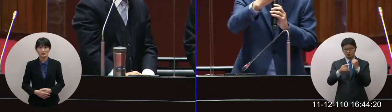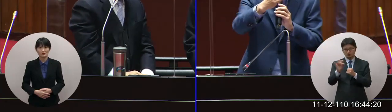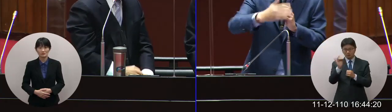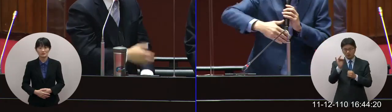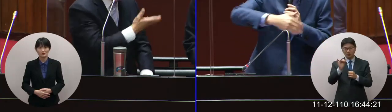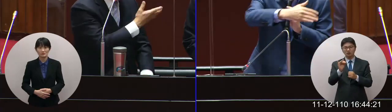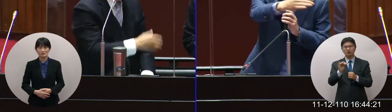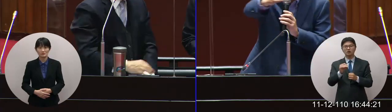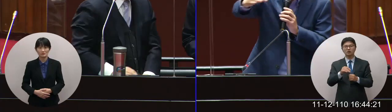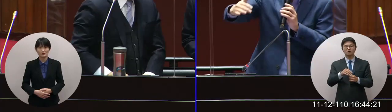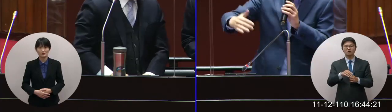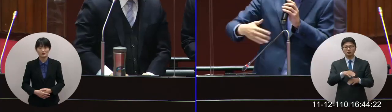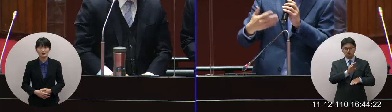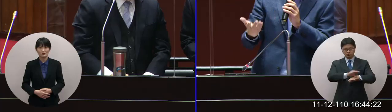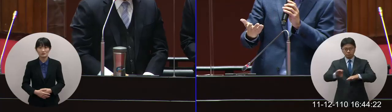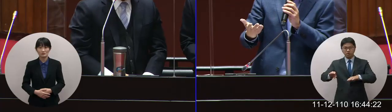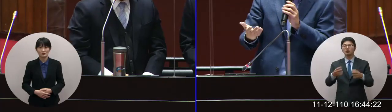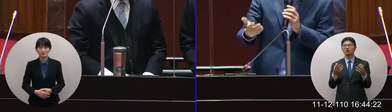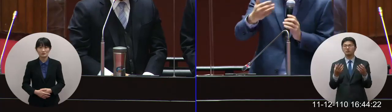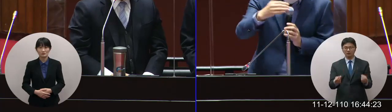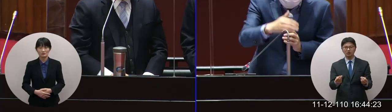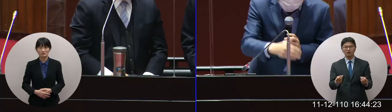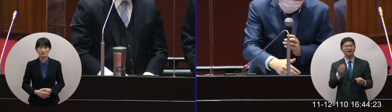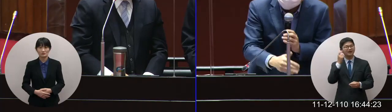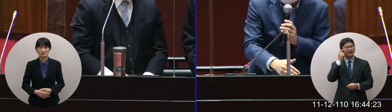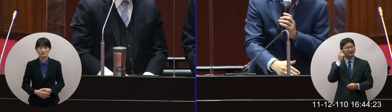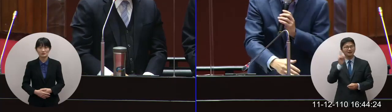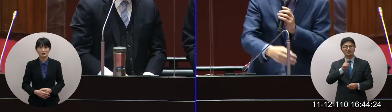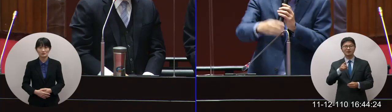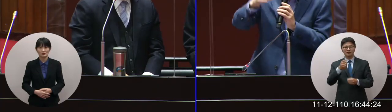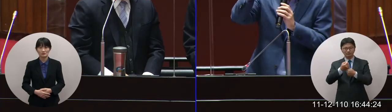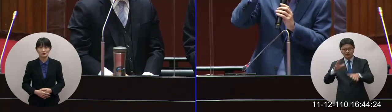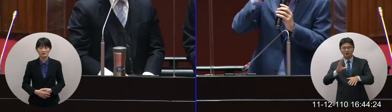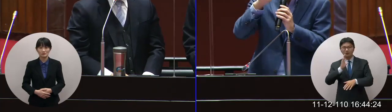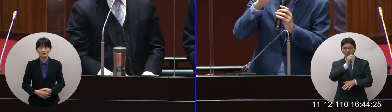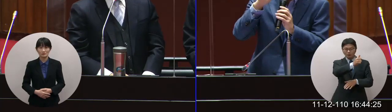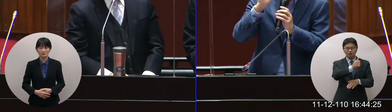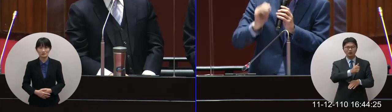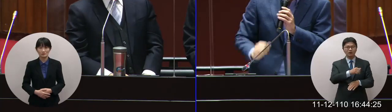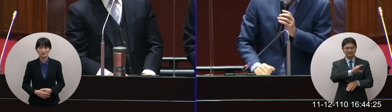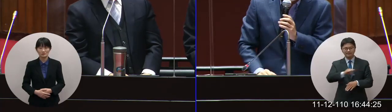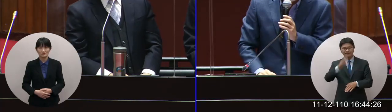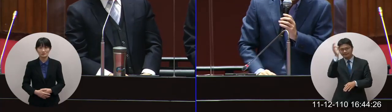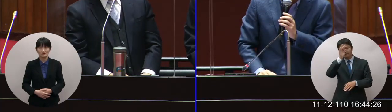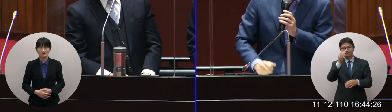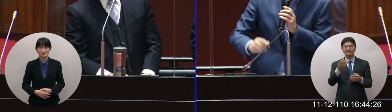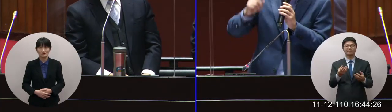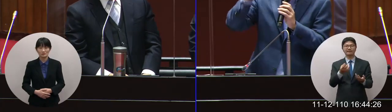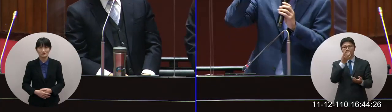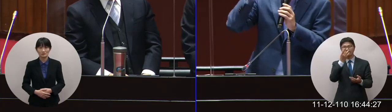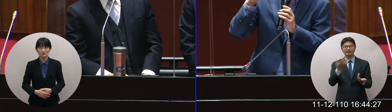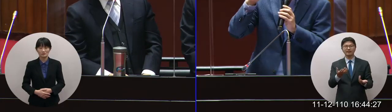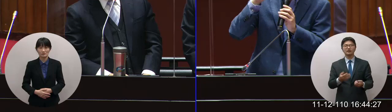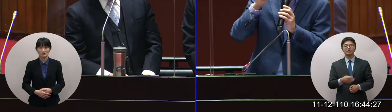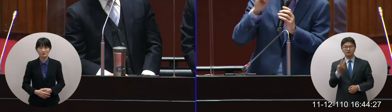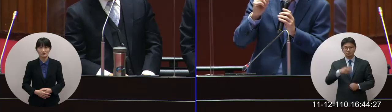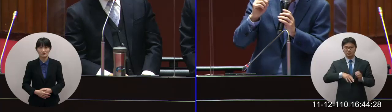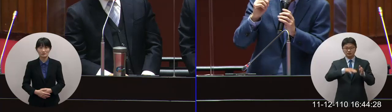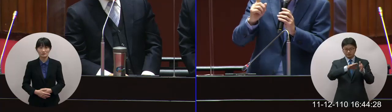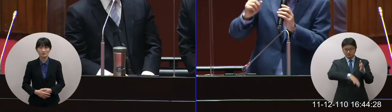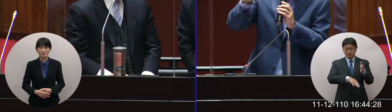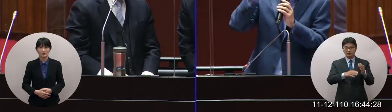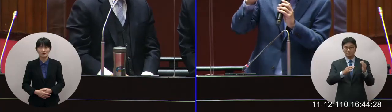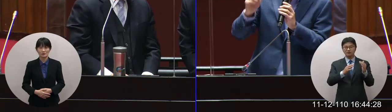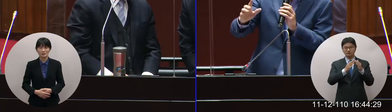固定回家的人有100個就要停在外面然後樓下來只剩400多個停車位他要做百貨